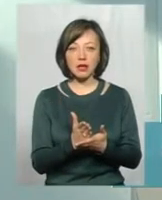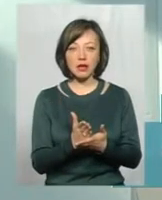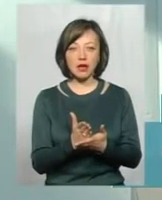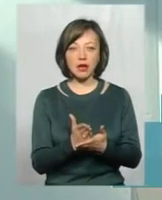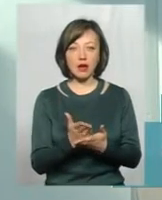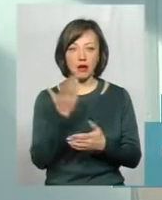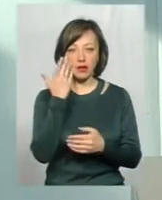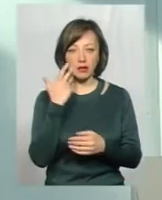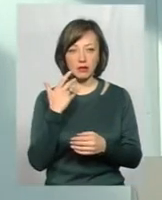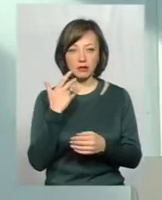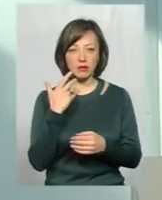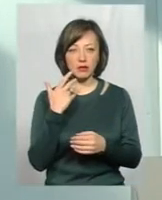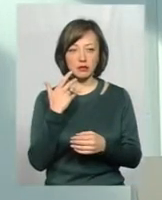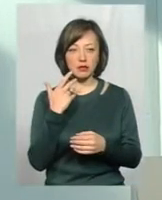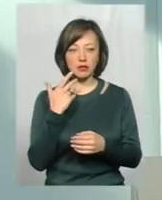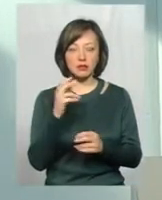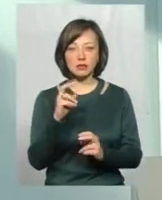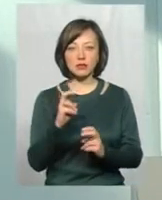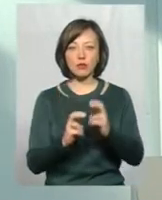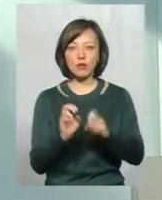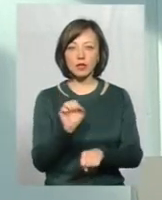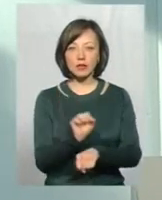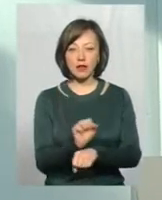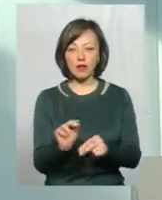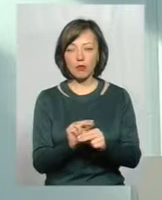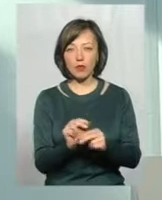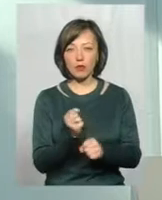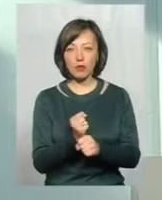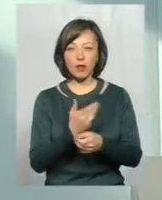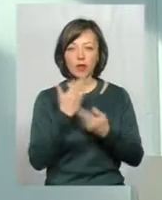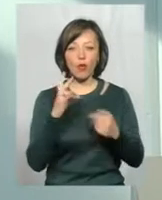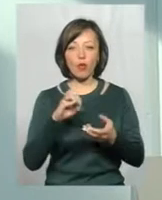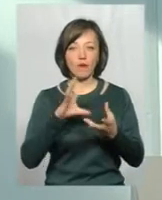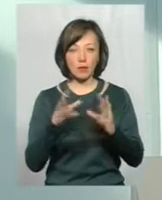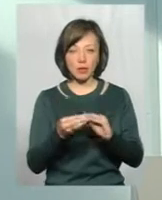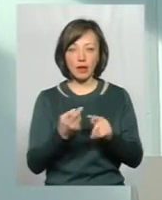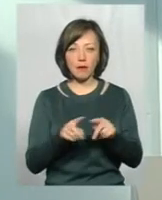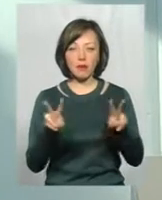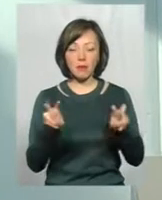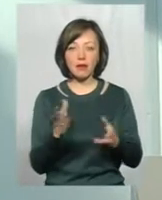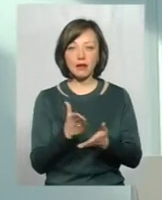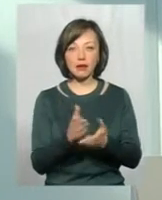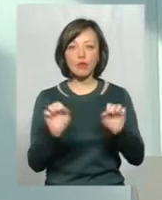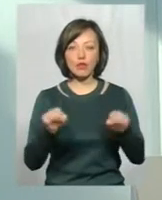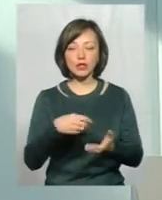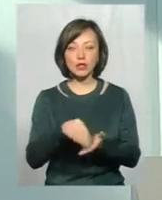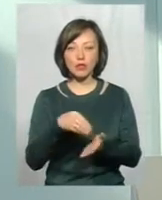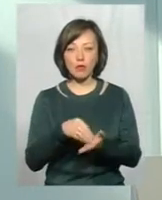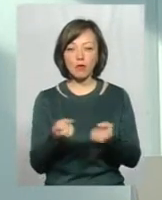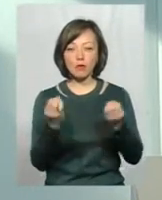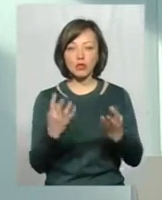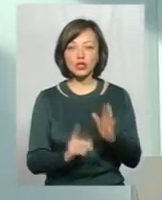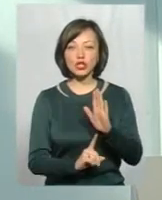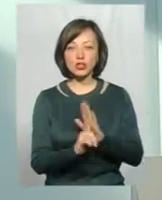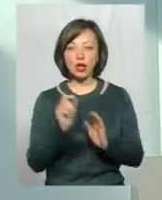останавливається на ремонтні роботи, якісь його немає, але, в принципі, цей препарат є. І його можна закупати. Просто з